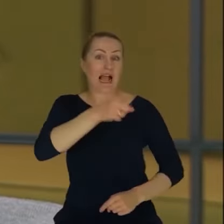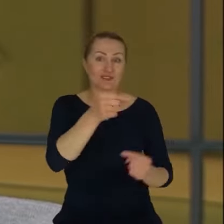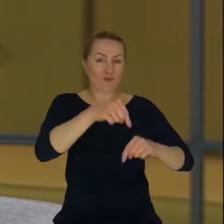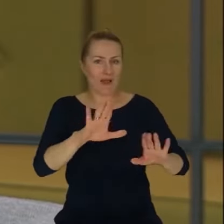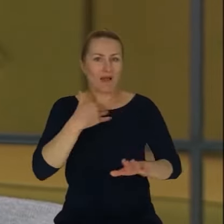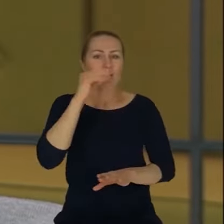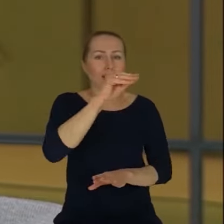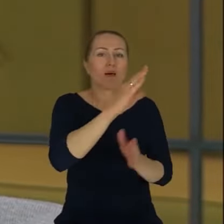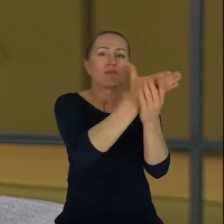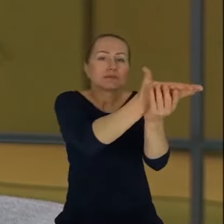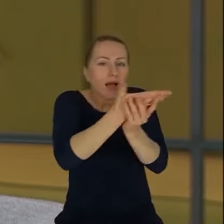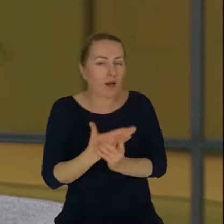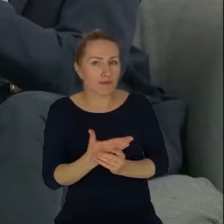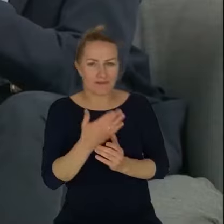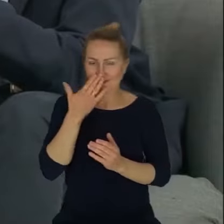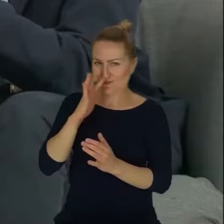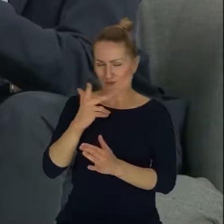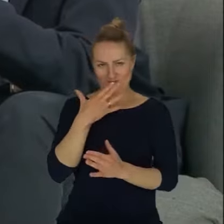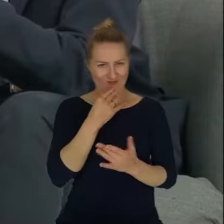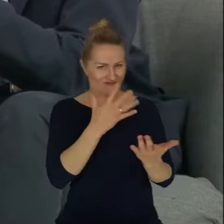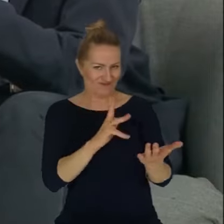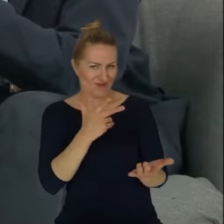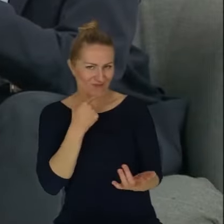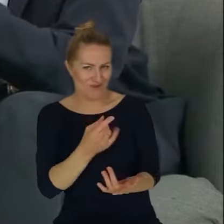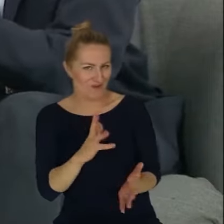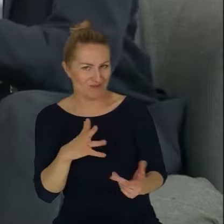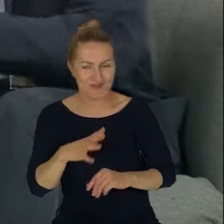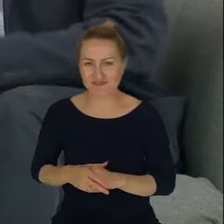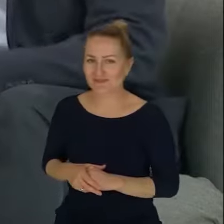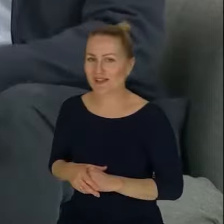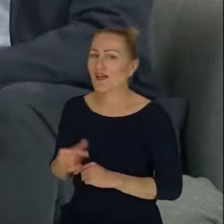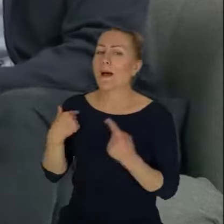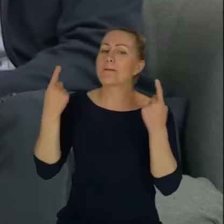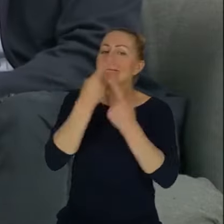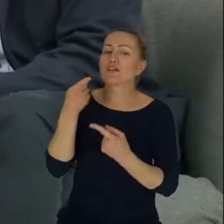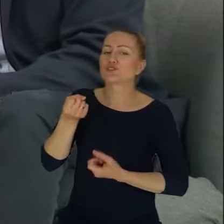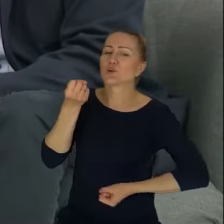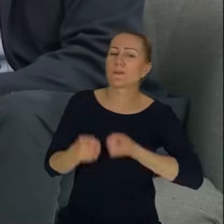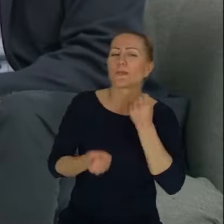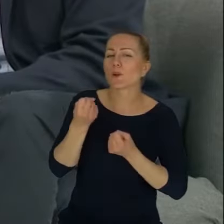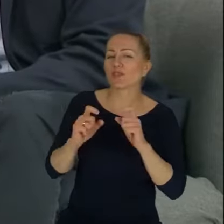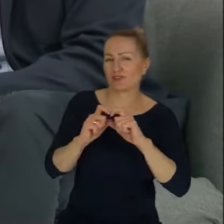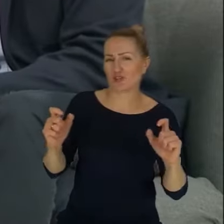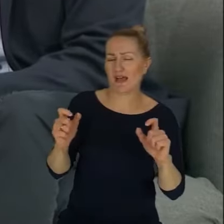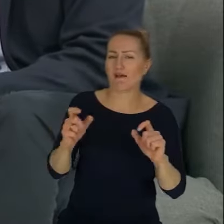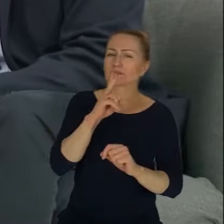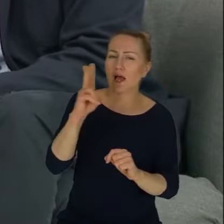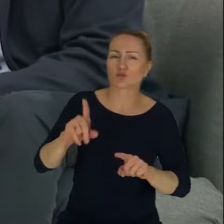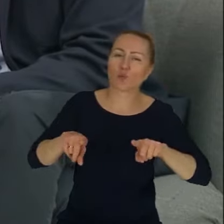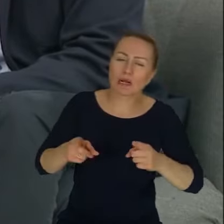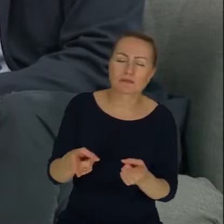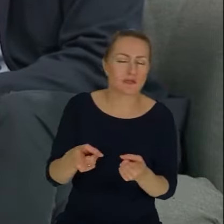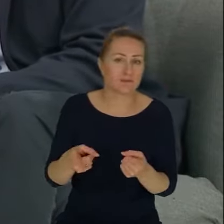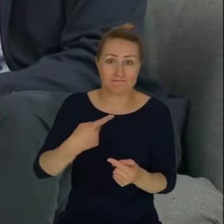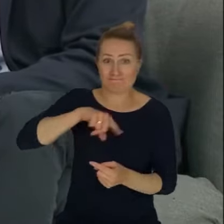Bardzo to miłe. Ja że to jest jakiś taki trudny moment bardzo w życiu każdej organizacji. My mamy 1800 pracowników,